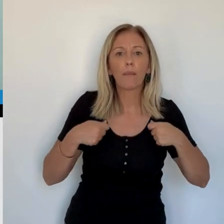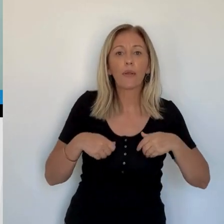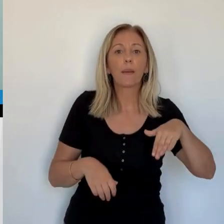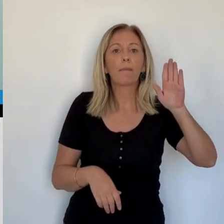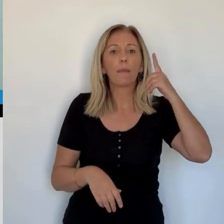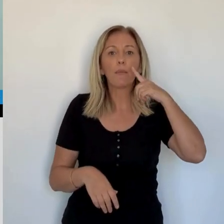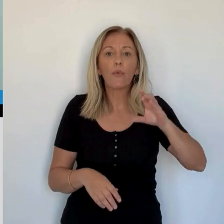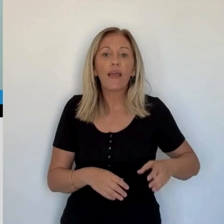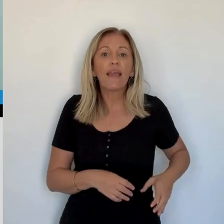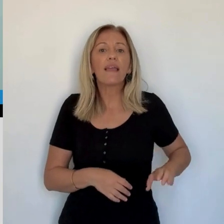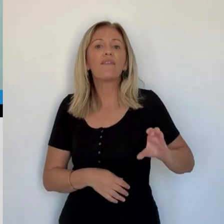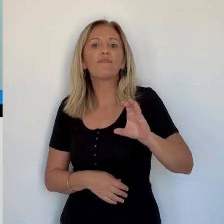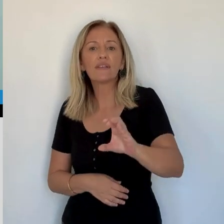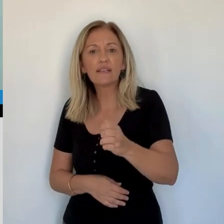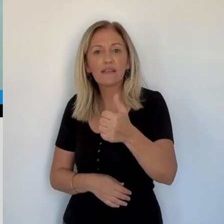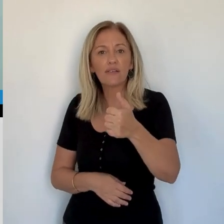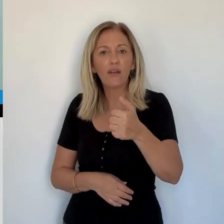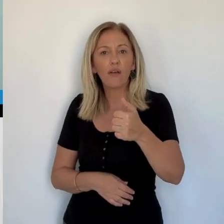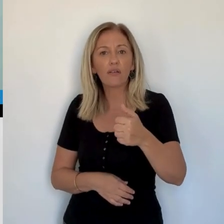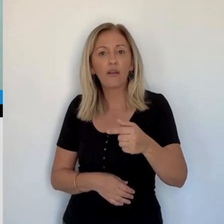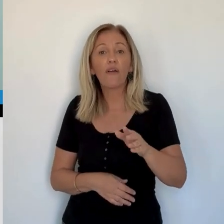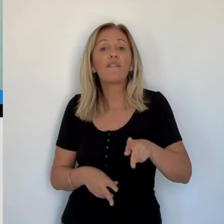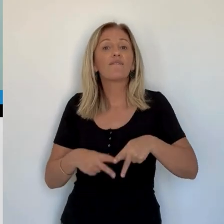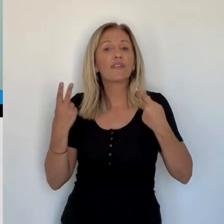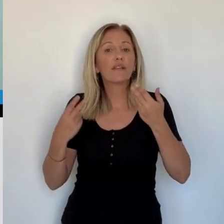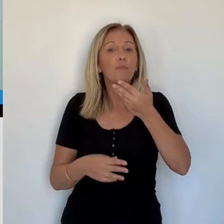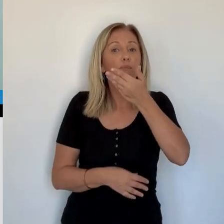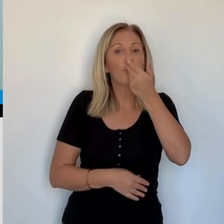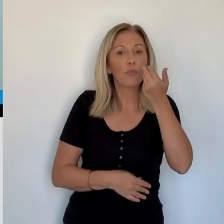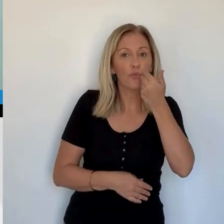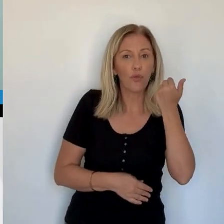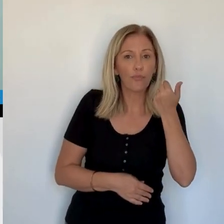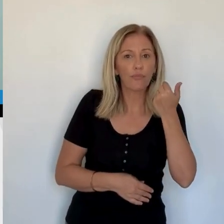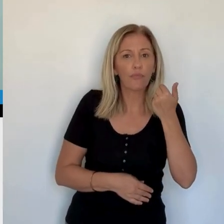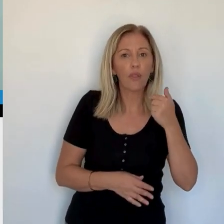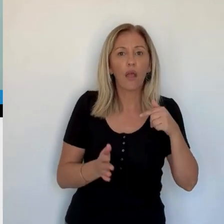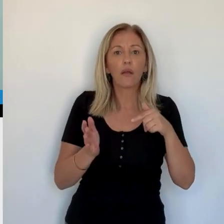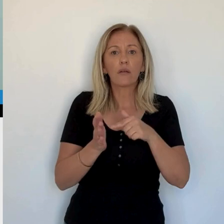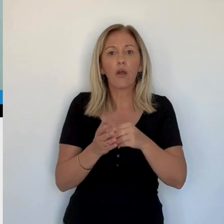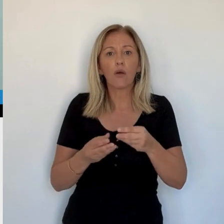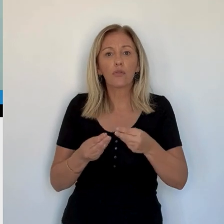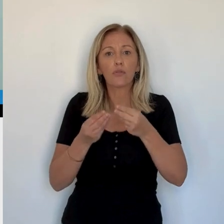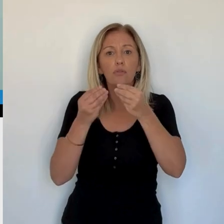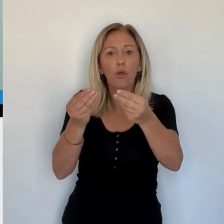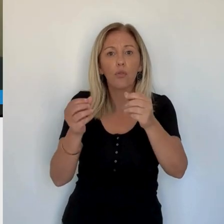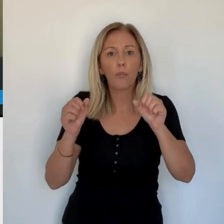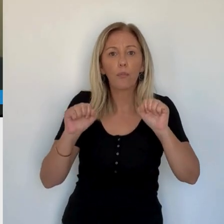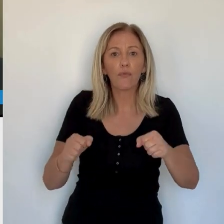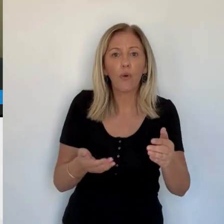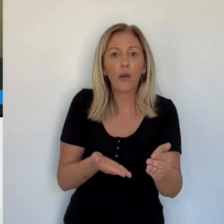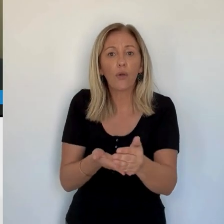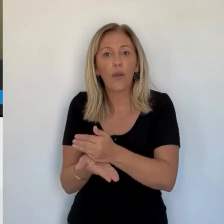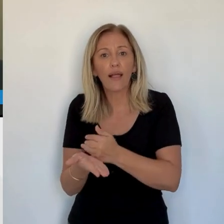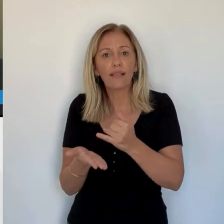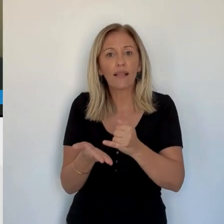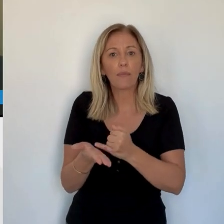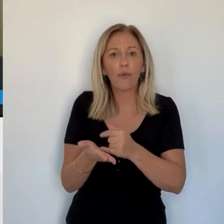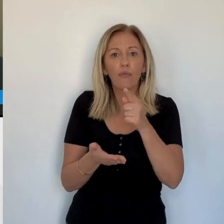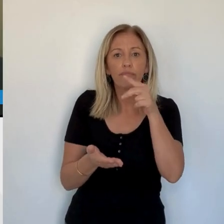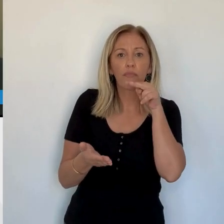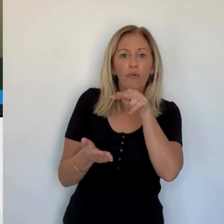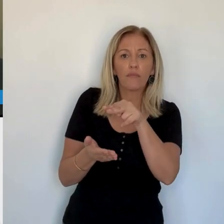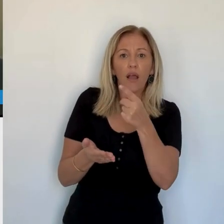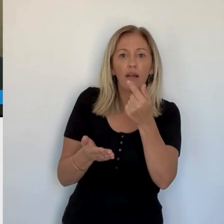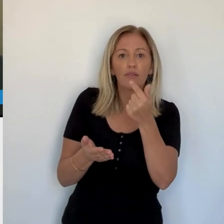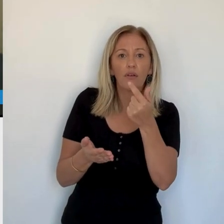a besoin, non pas simplement pour faire les salaires ou les dépenses de fonctionnement, mais pour continuer à investir sereinement. Lorsqu'on vous donne le